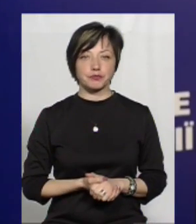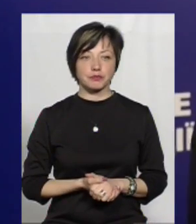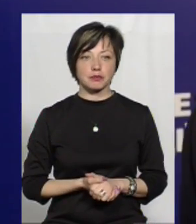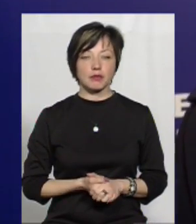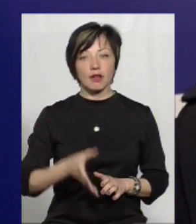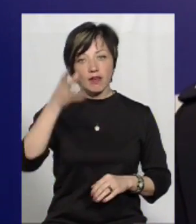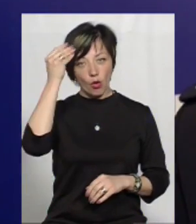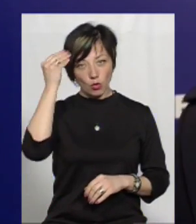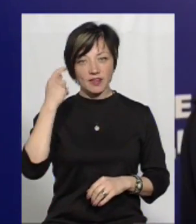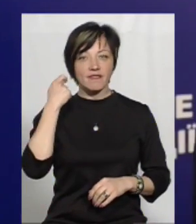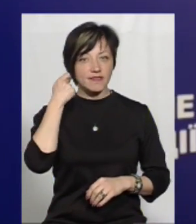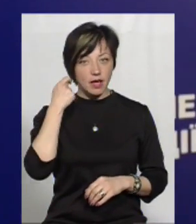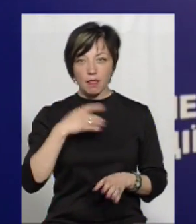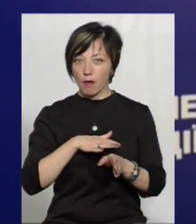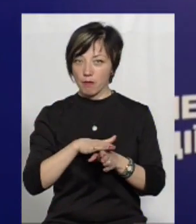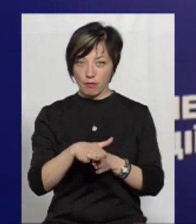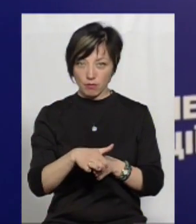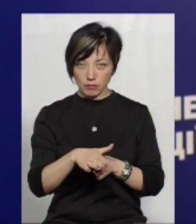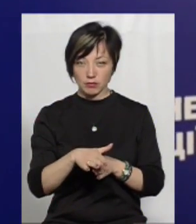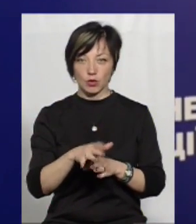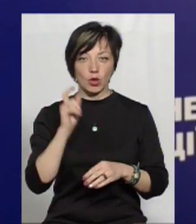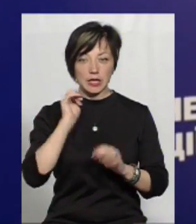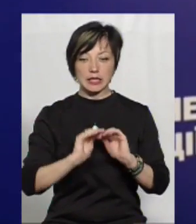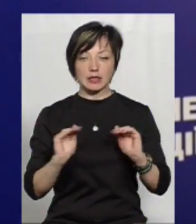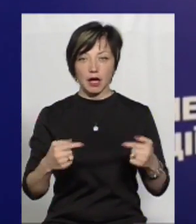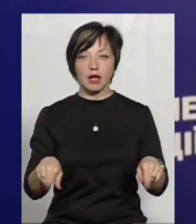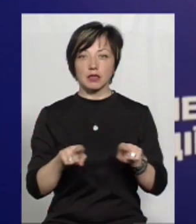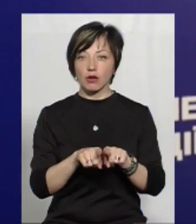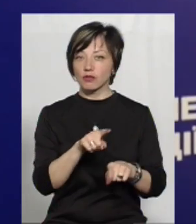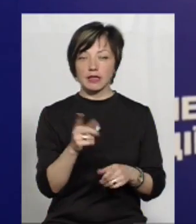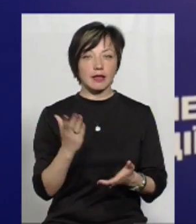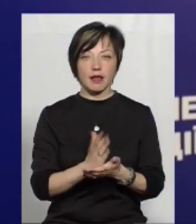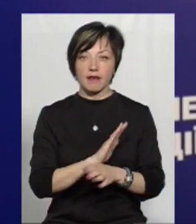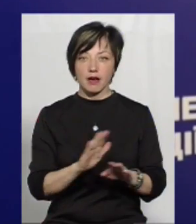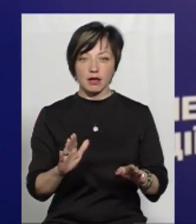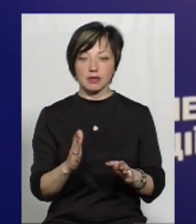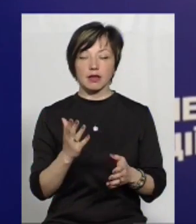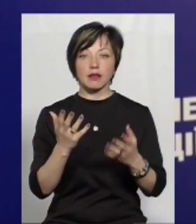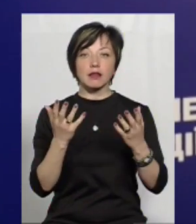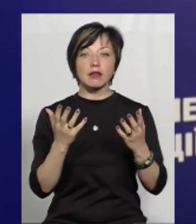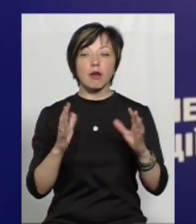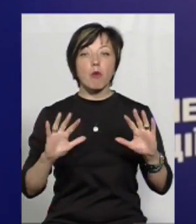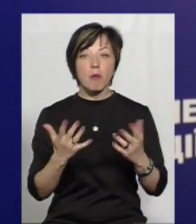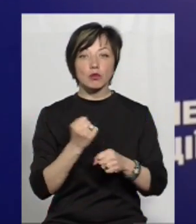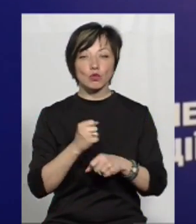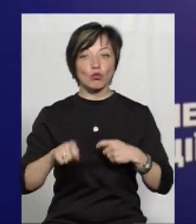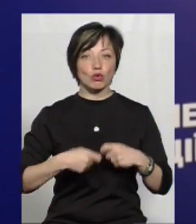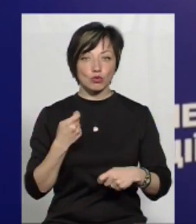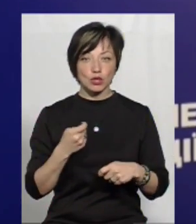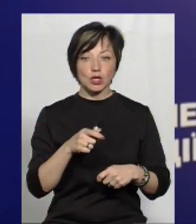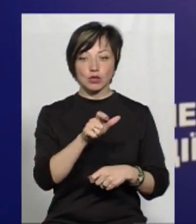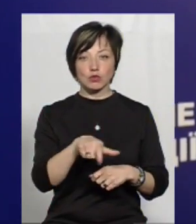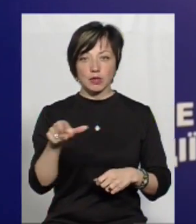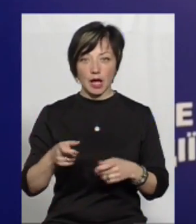Враховуючи вік неповнолітніх, а також те, що вони не являються на момент скоєння даного правопорушення суб